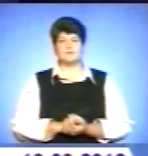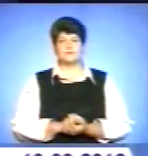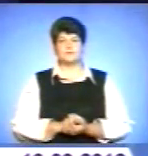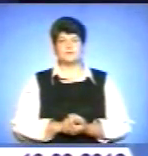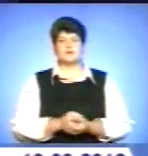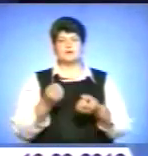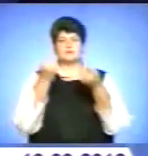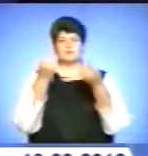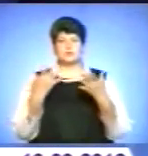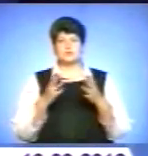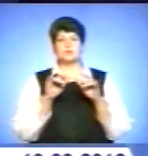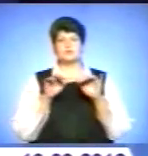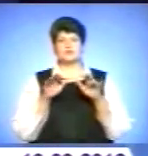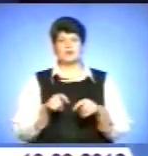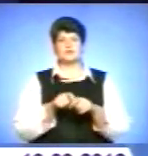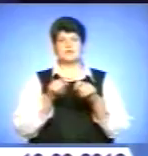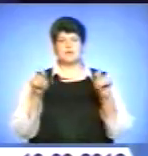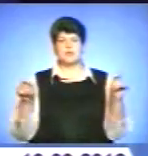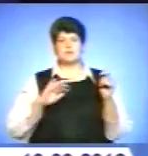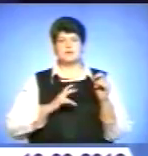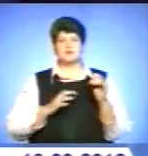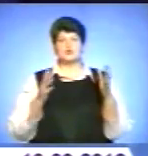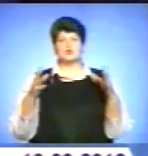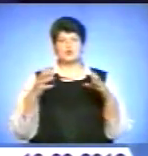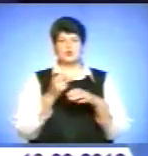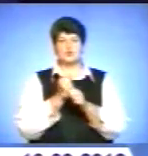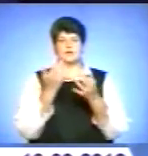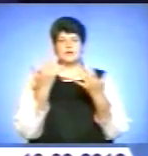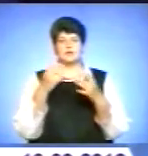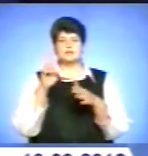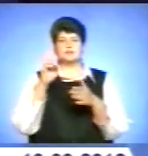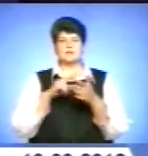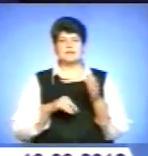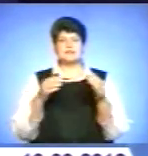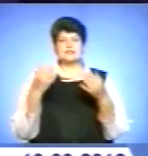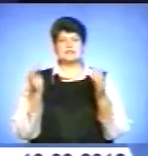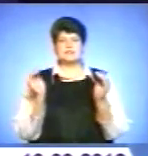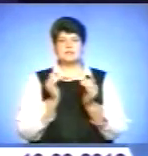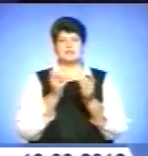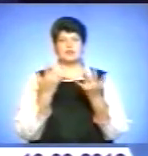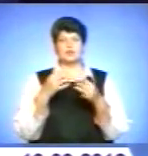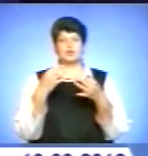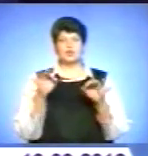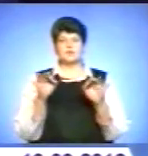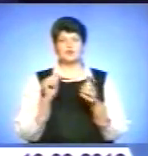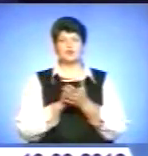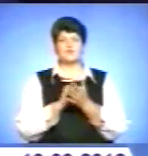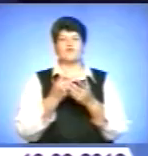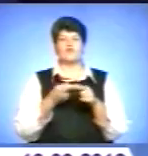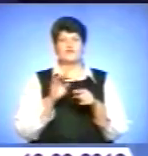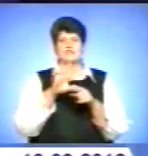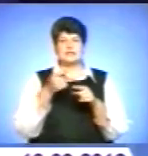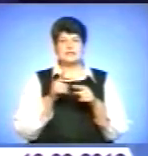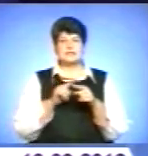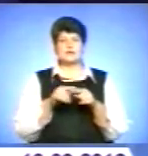Спрощення процедури відкриття бізнесу, скорочення кількості податків, зменшення кількості дозвільних документів – все це та багато іншого